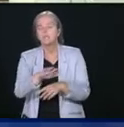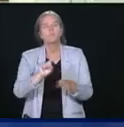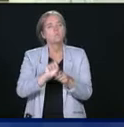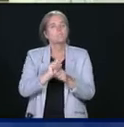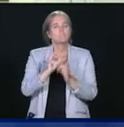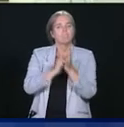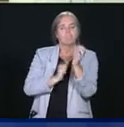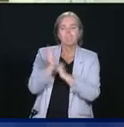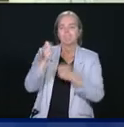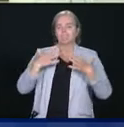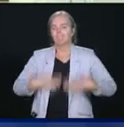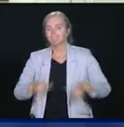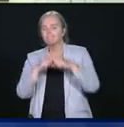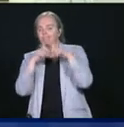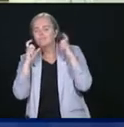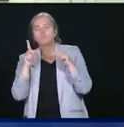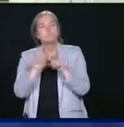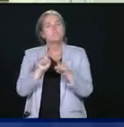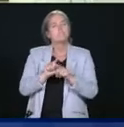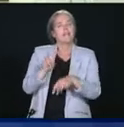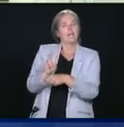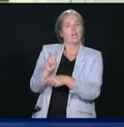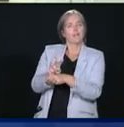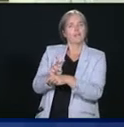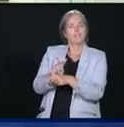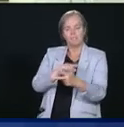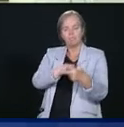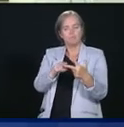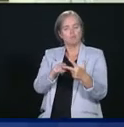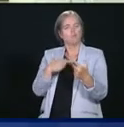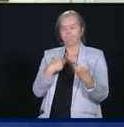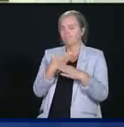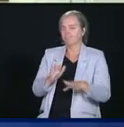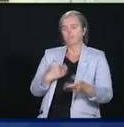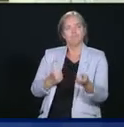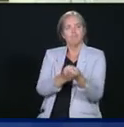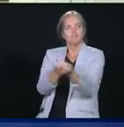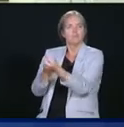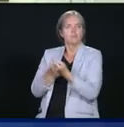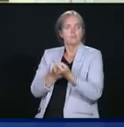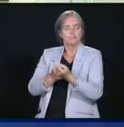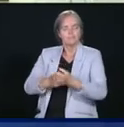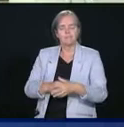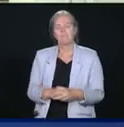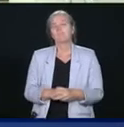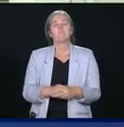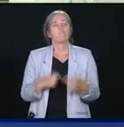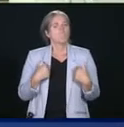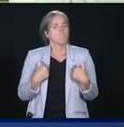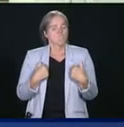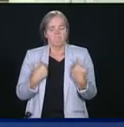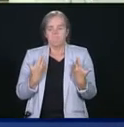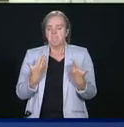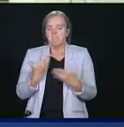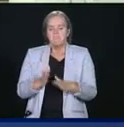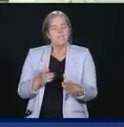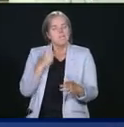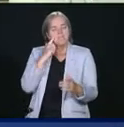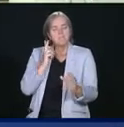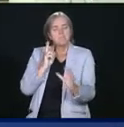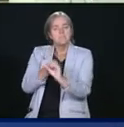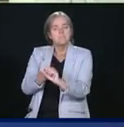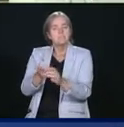enfants, pour n'en nommer que quelques-uns. En d'autres termes, nous sommes prêts à être partenaires dans un redémarrage sûr et